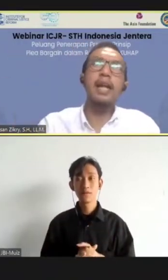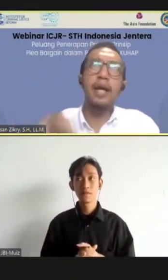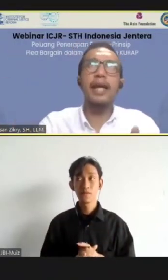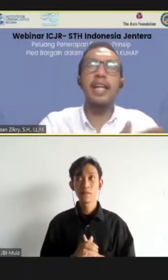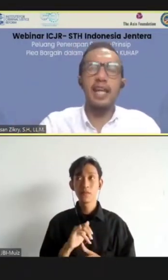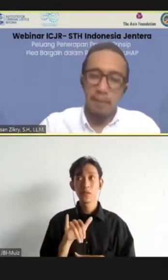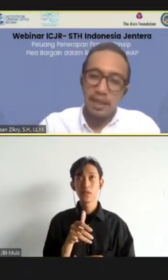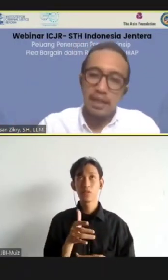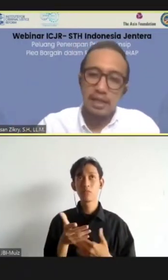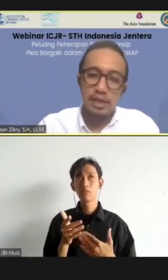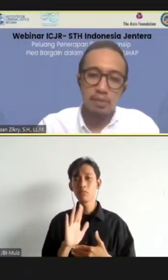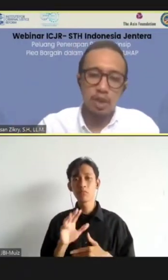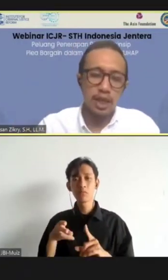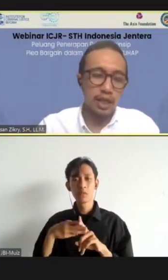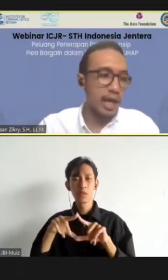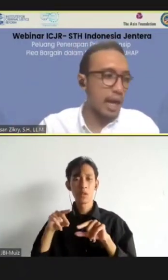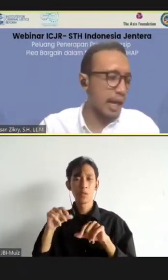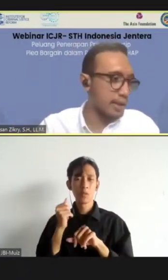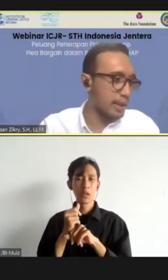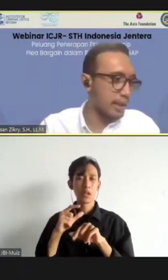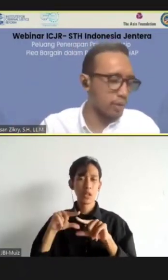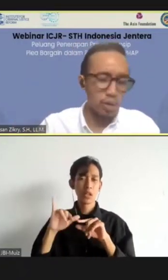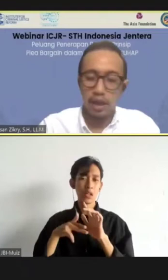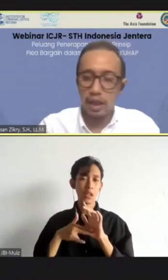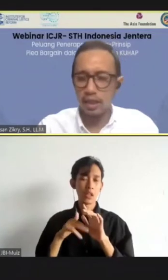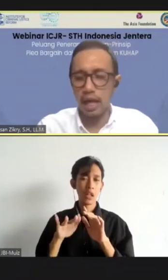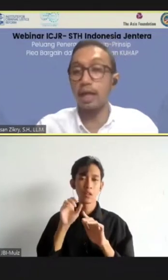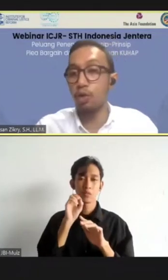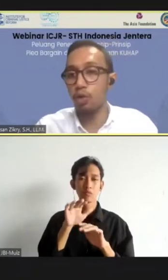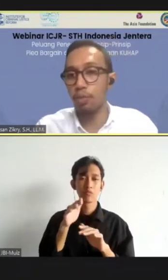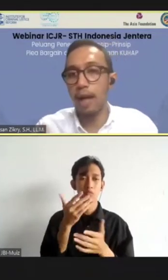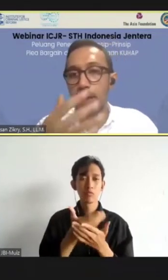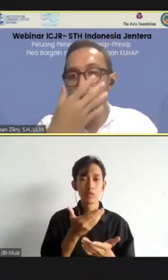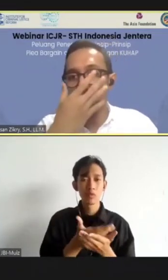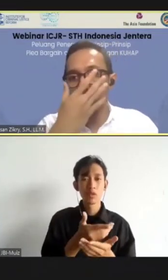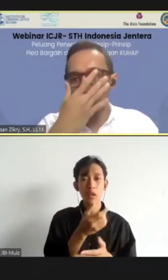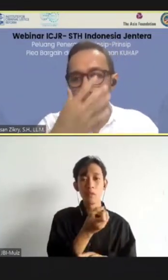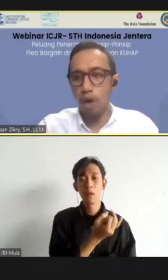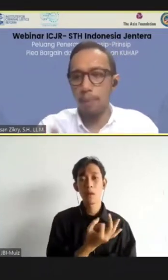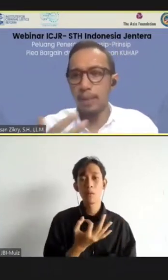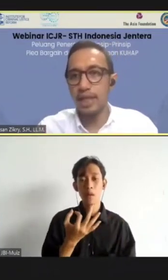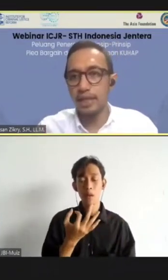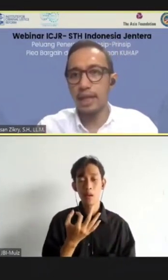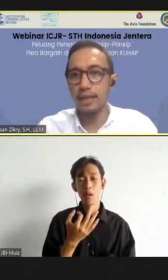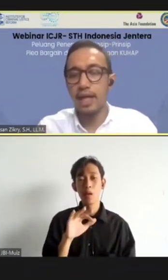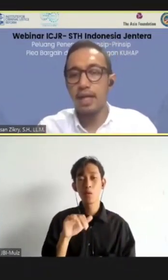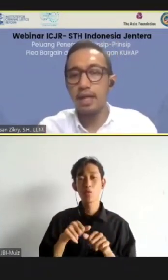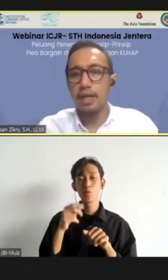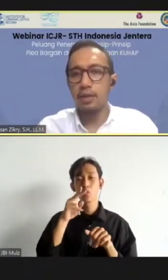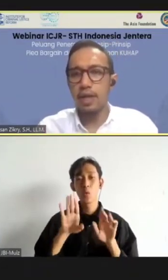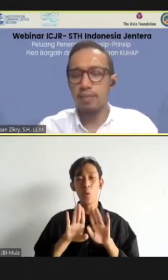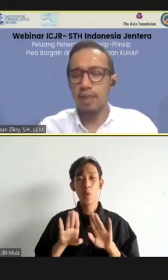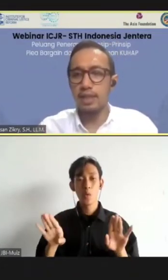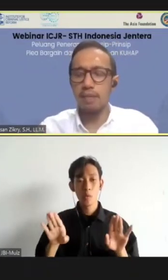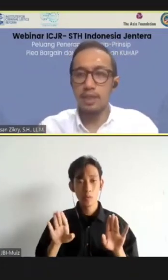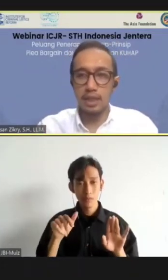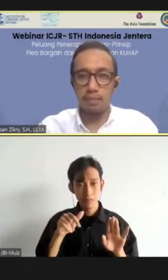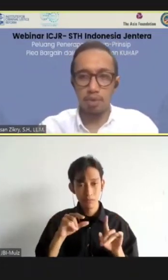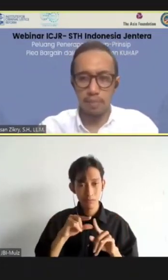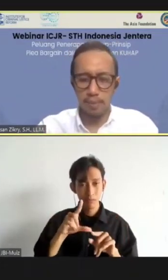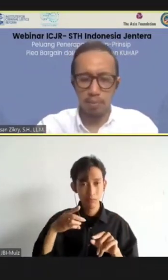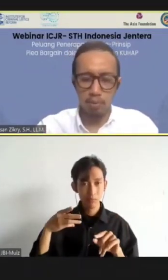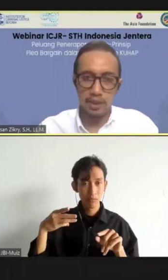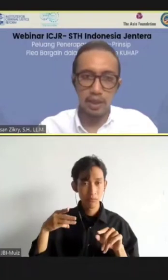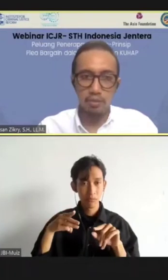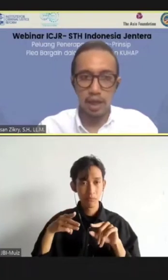Jangankan yang bargaining, yang memang jelas disebut, kira-kira akan dituntut, dan nggak akan dituntut berapa. Untuk yang open please saja, itu estimasinya bisa